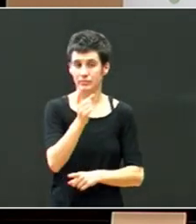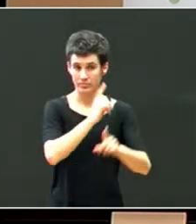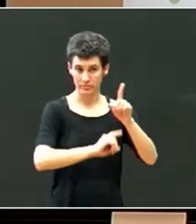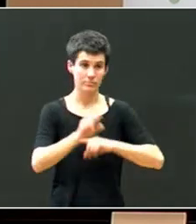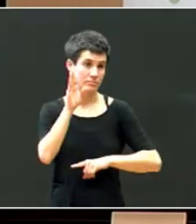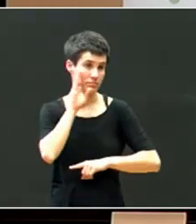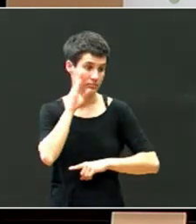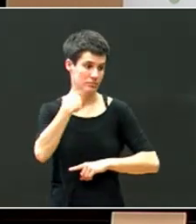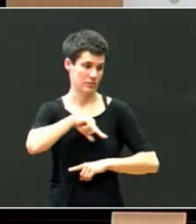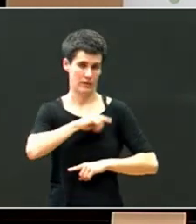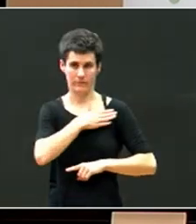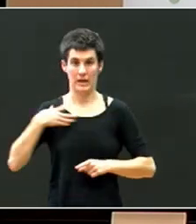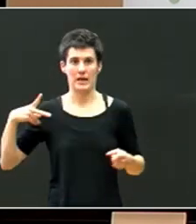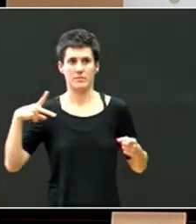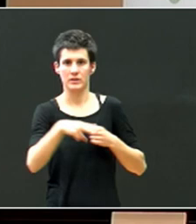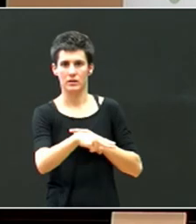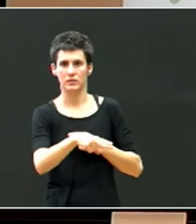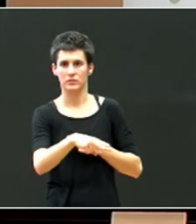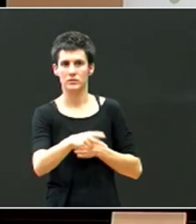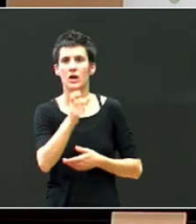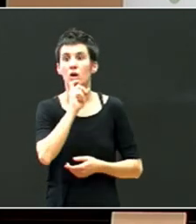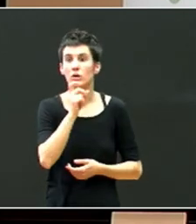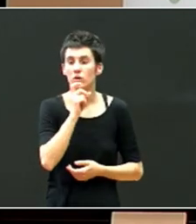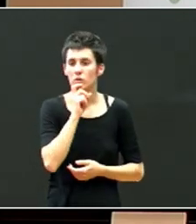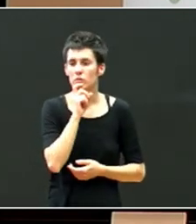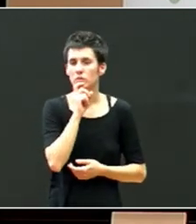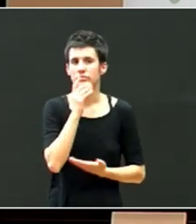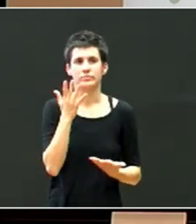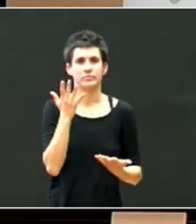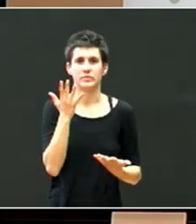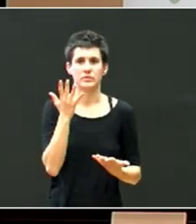bastertu, nola lortzen da, bat ratu honak,